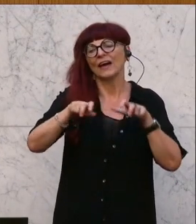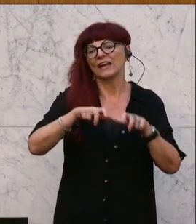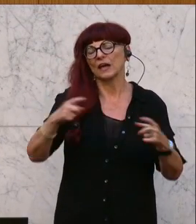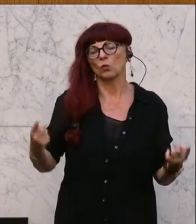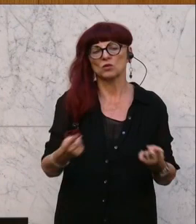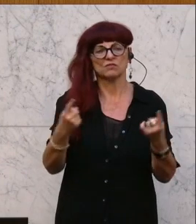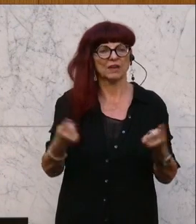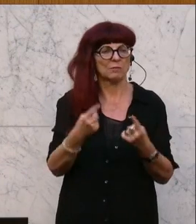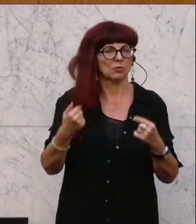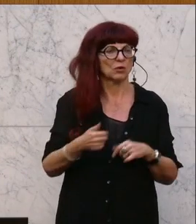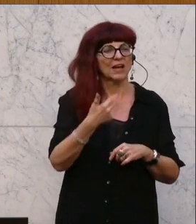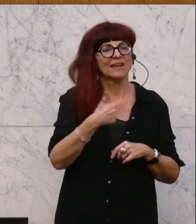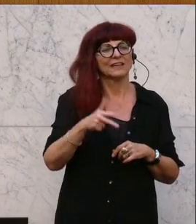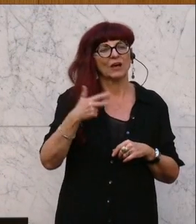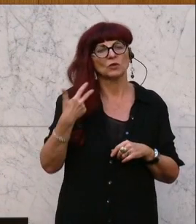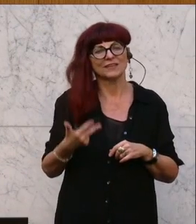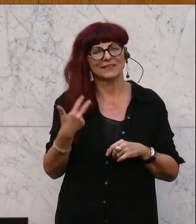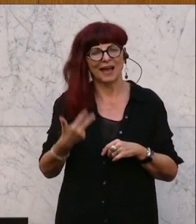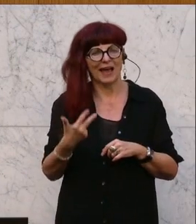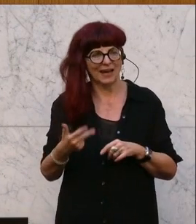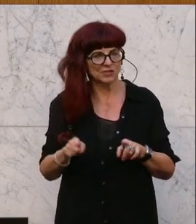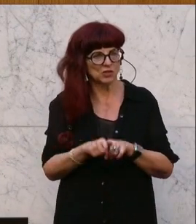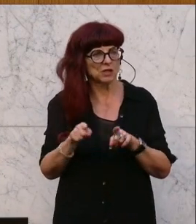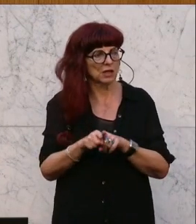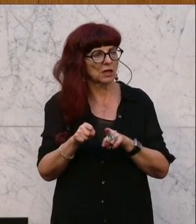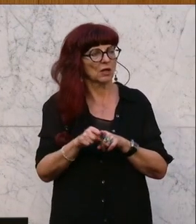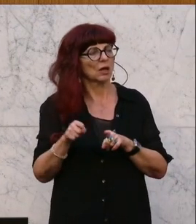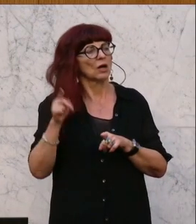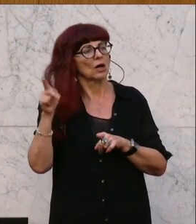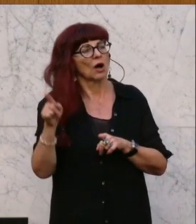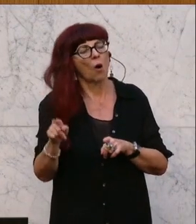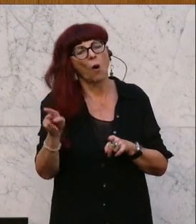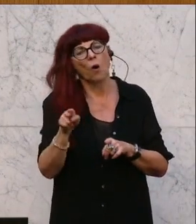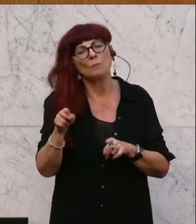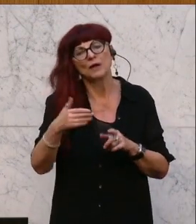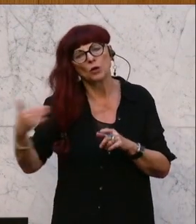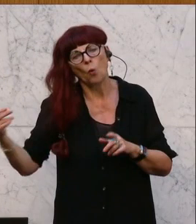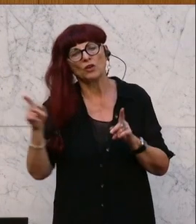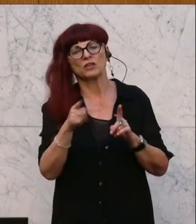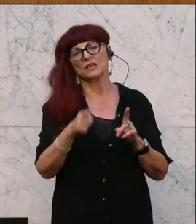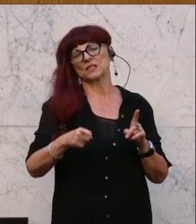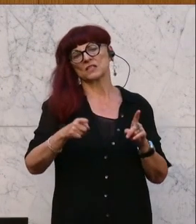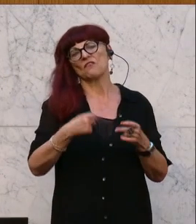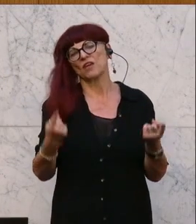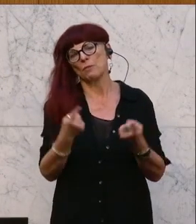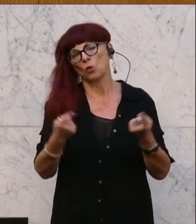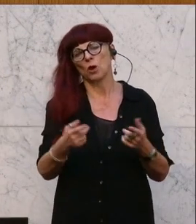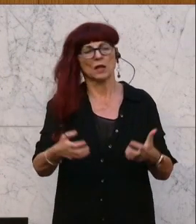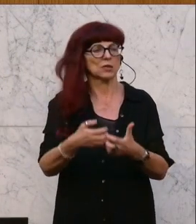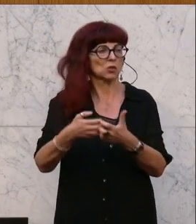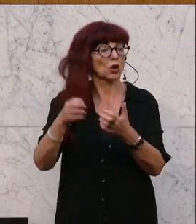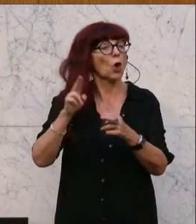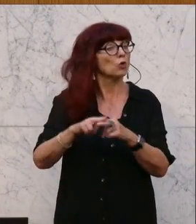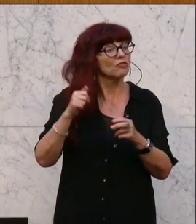30 Millionen Euro stehen für die Kreation dieser Werbung zur Verfügung. Und wenn man mit diesem Geld nicht auskommt, dann kann man diesen Rahmen auch noch